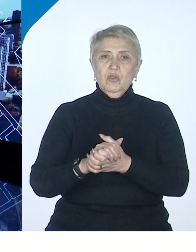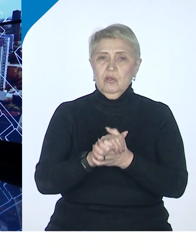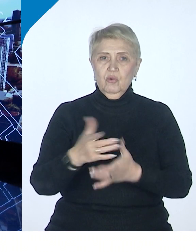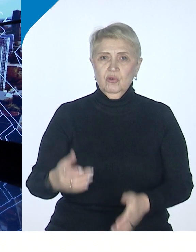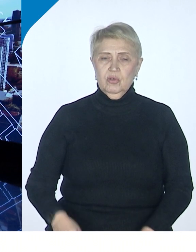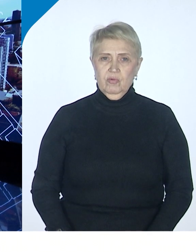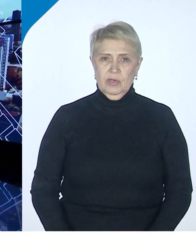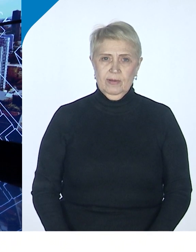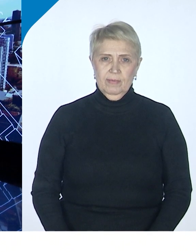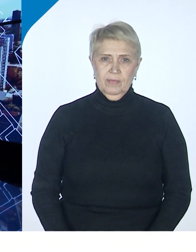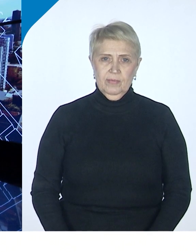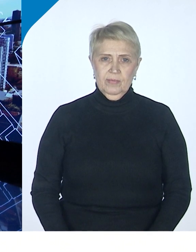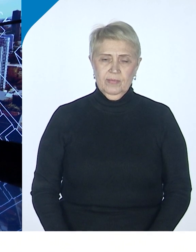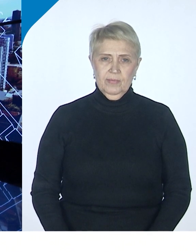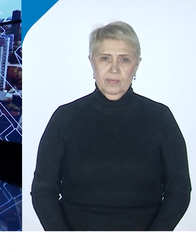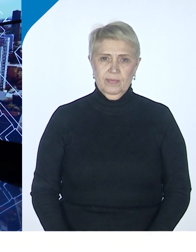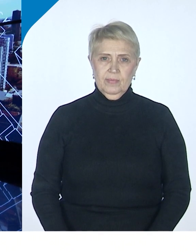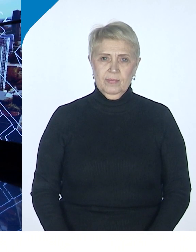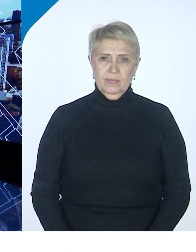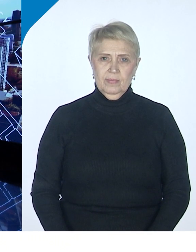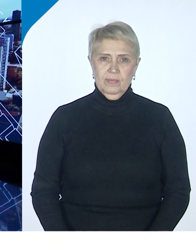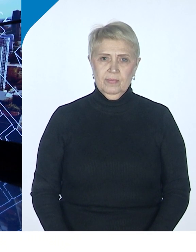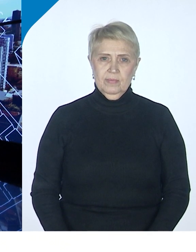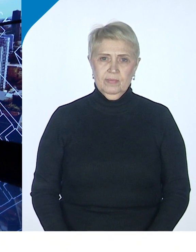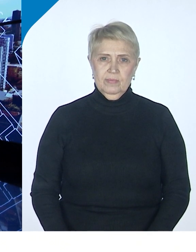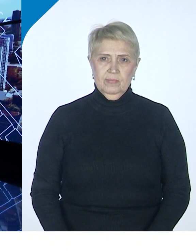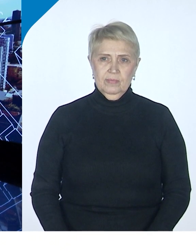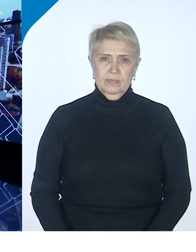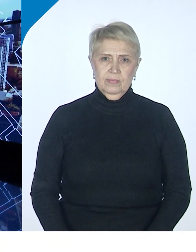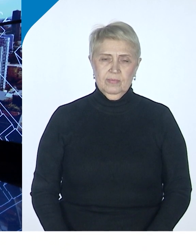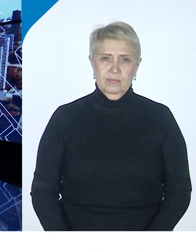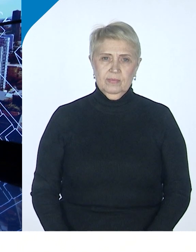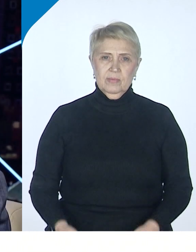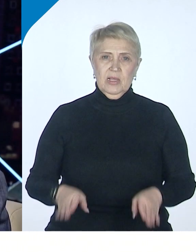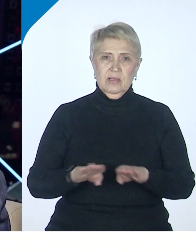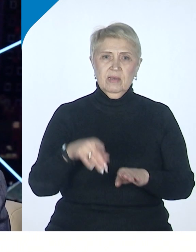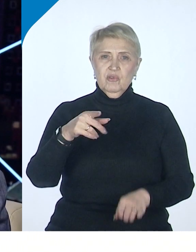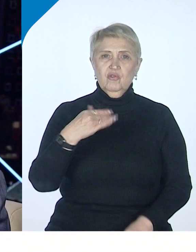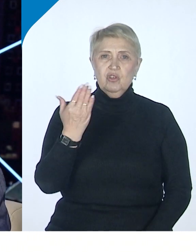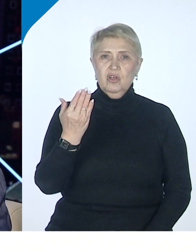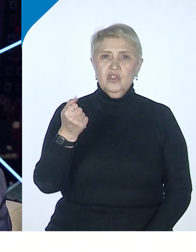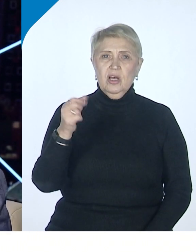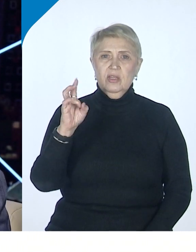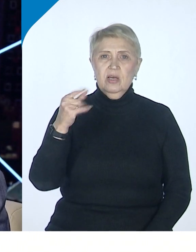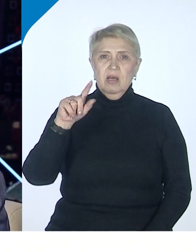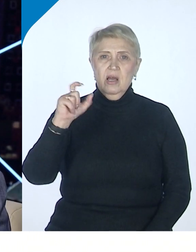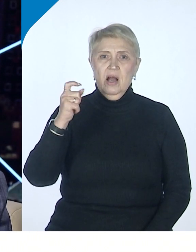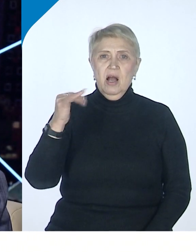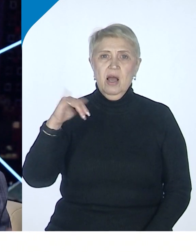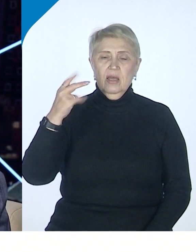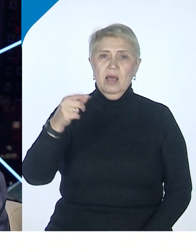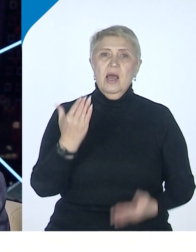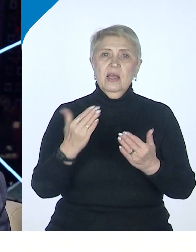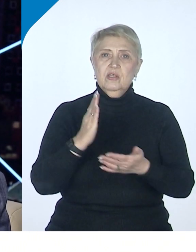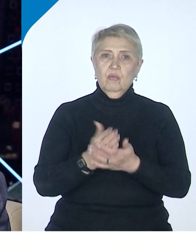и тому подобное. с тем же Шанхаем. То есть, если мы будем иметь